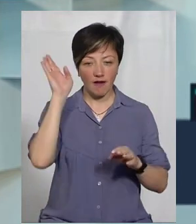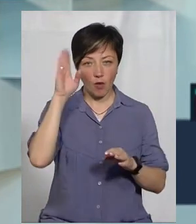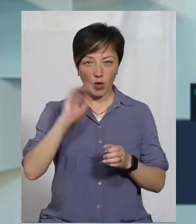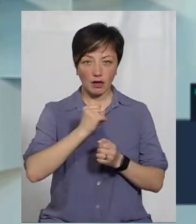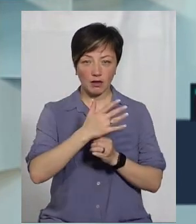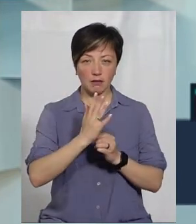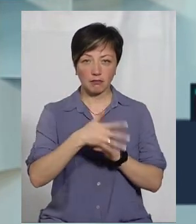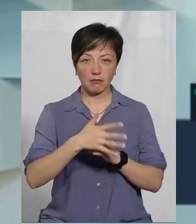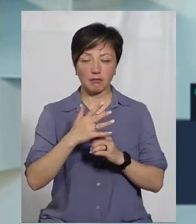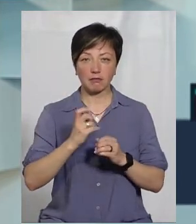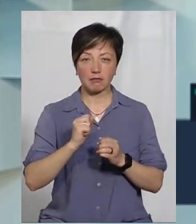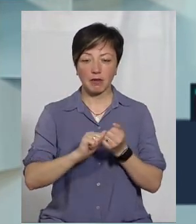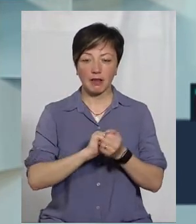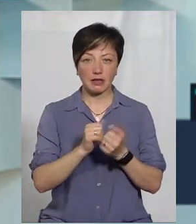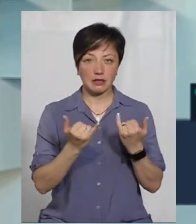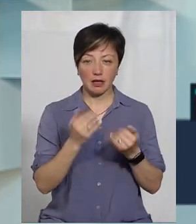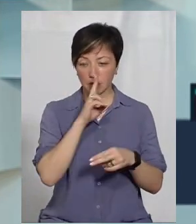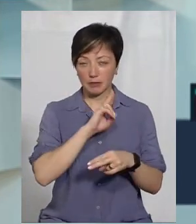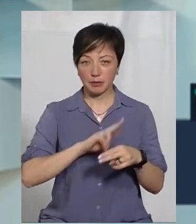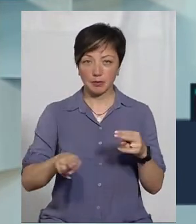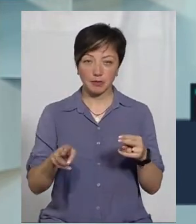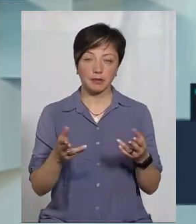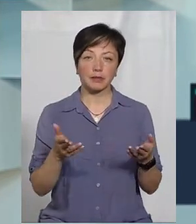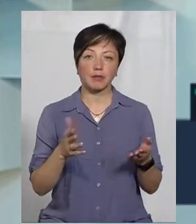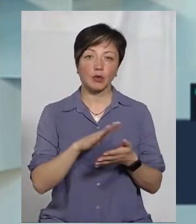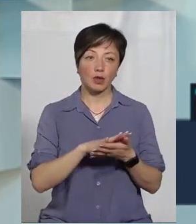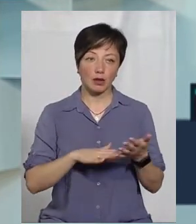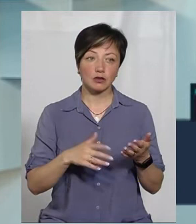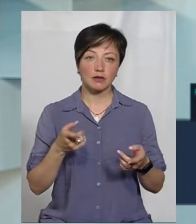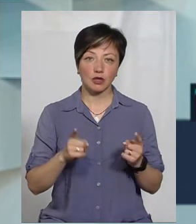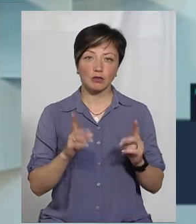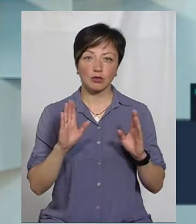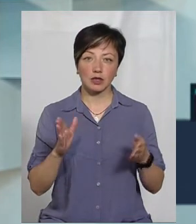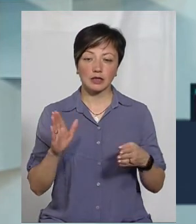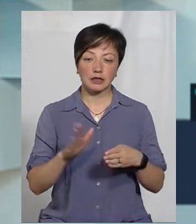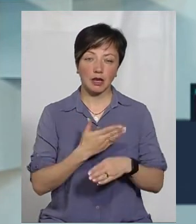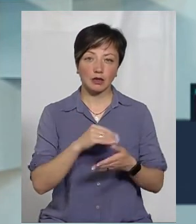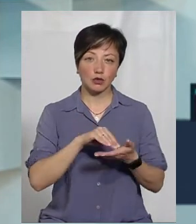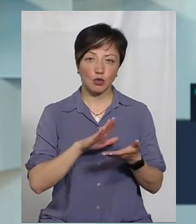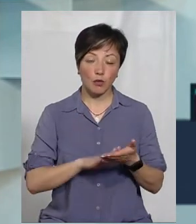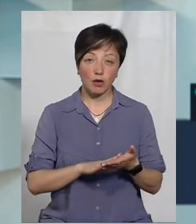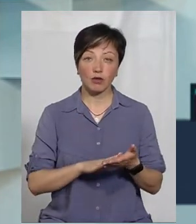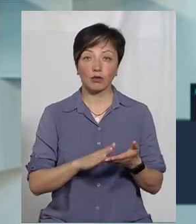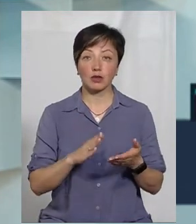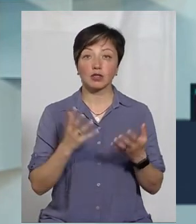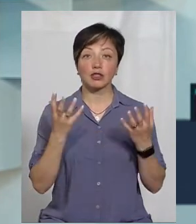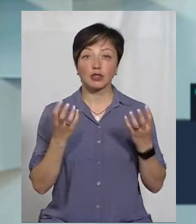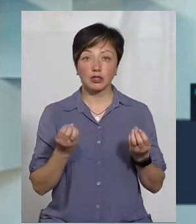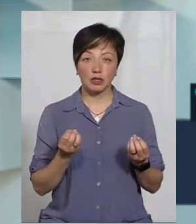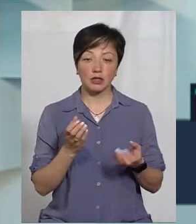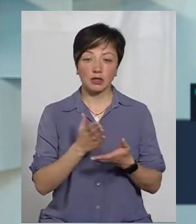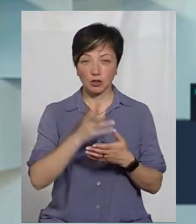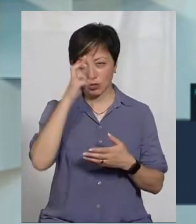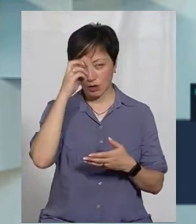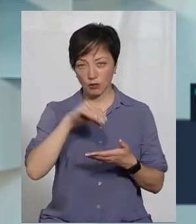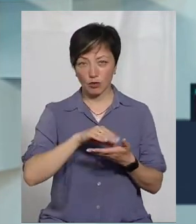теж абсолютно його зараз немає фізично, і він в подальшому, звичайно, буде знятий з обліку, тому що він ще перебуває